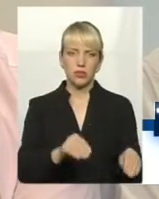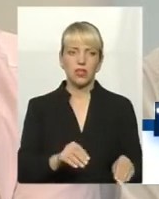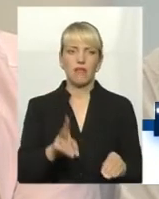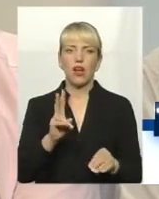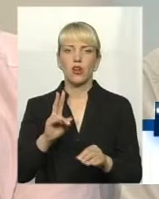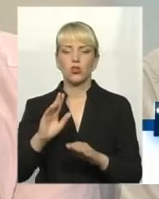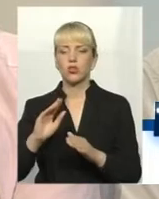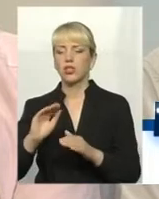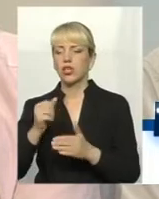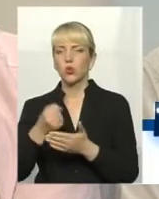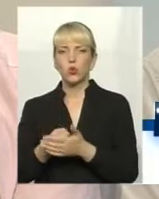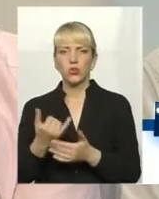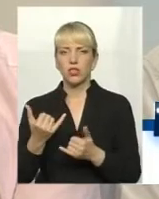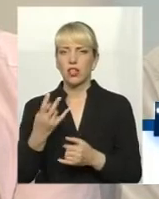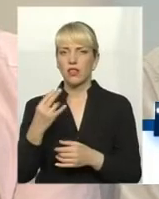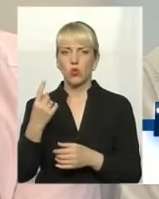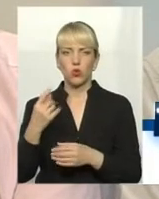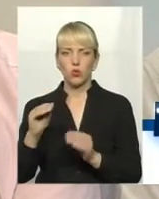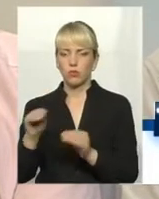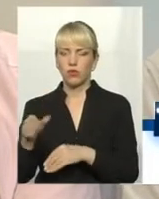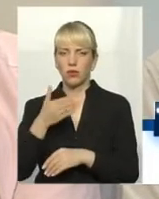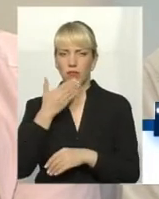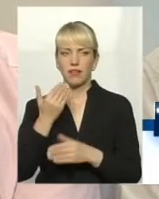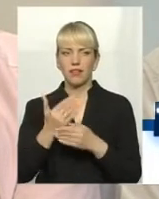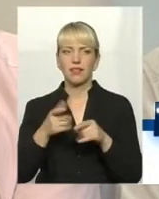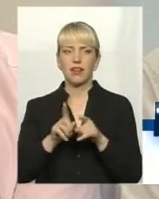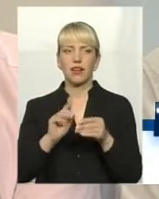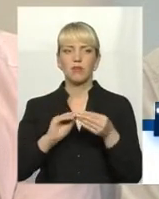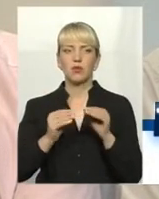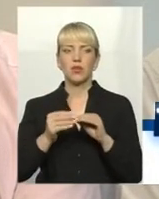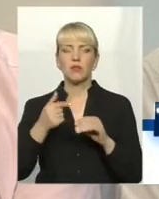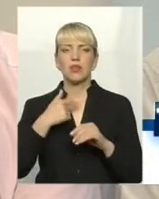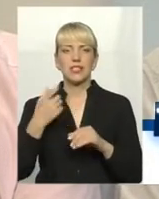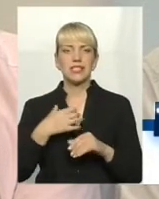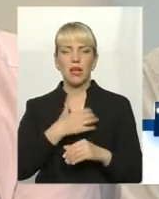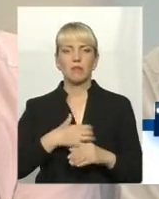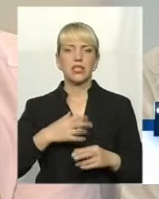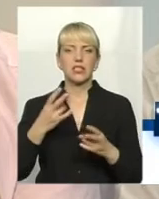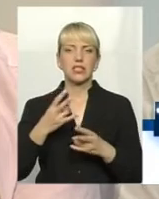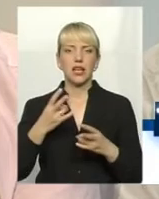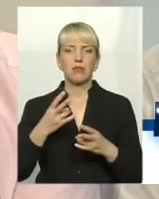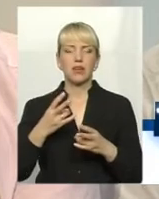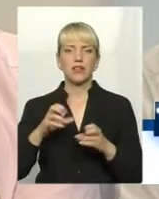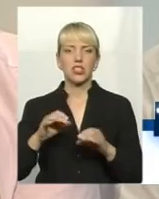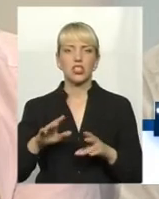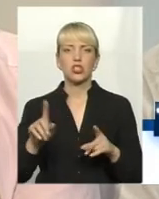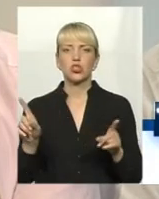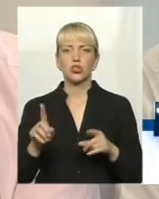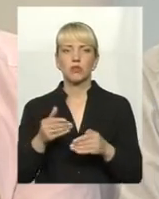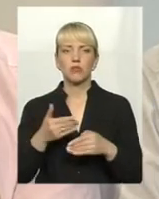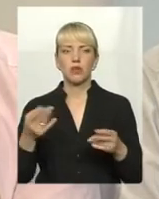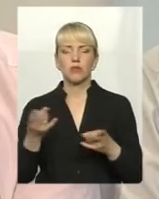сьогоднішній день жодного не поставив урни. Є така проблема. Але сам перед, я думаю, треба виходити з того, що ми повинні